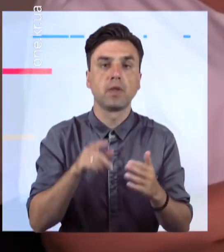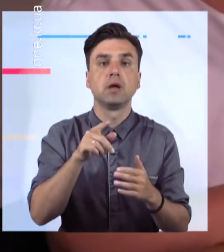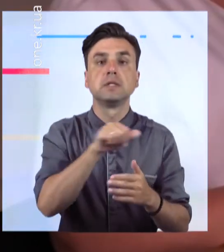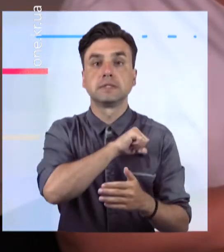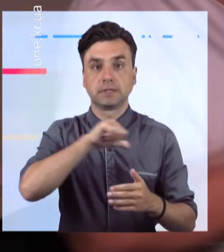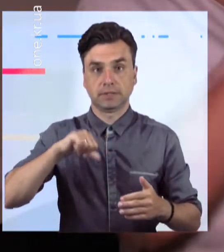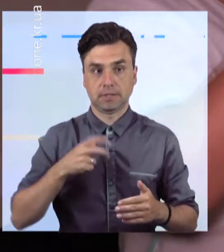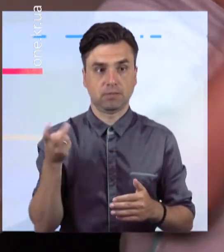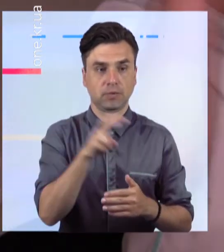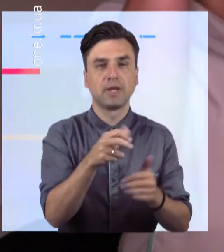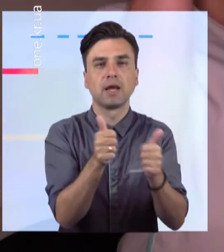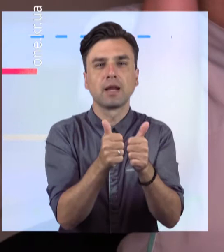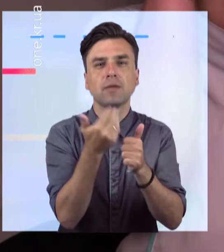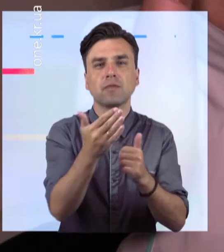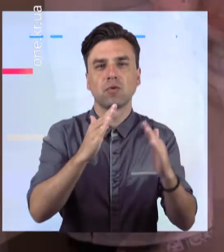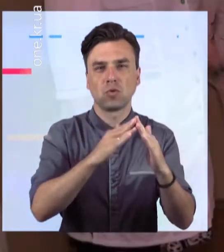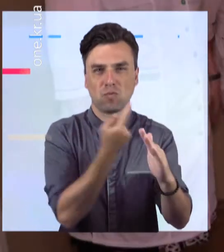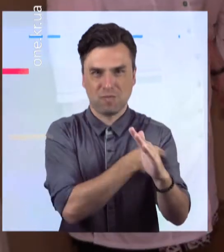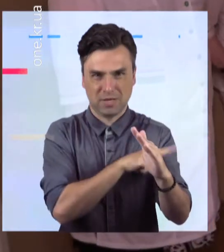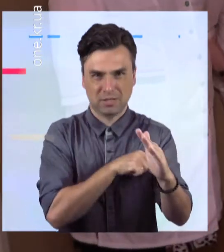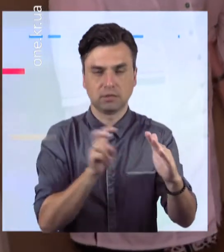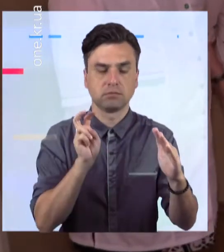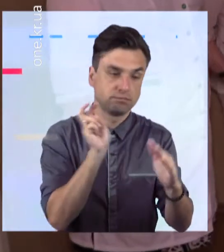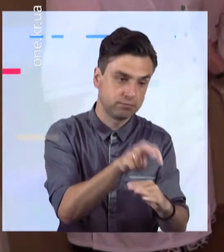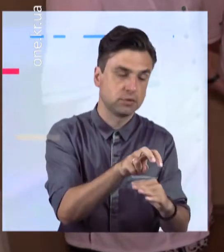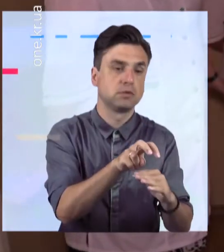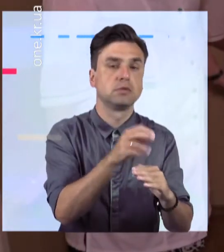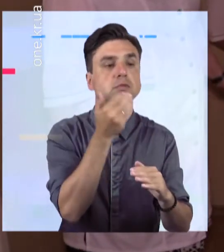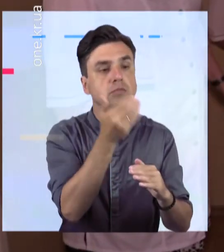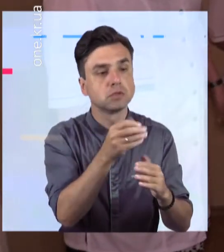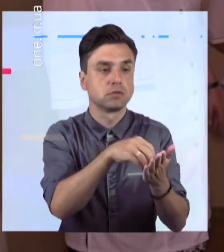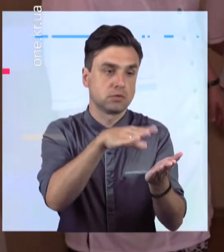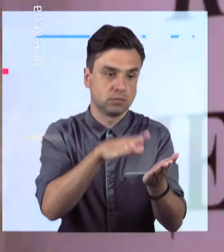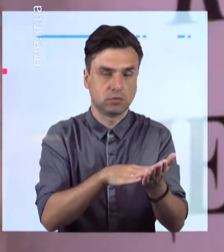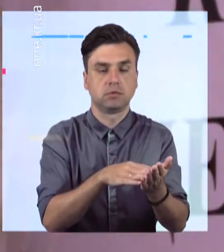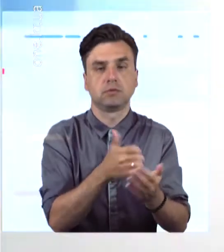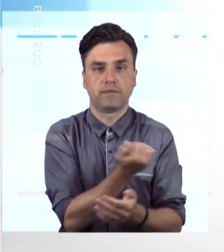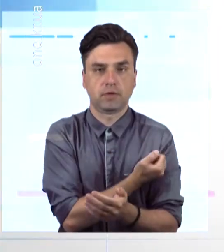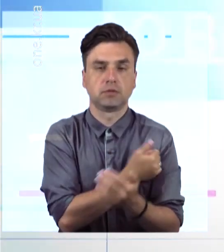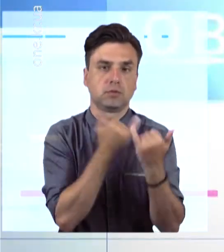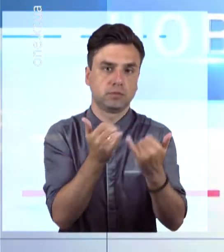Зробити це можна у пунктах щеплень, які діють у більшості закладів первинної медичної допомоги.